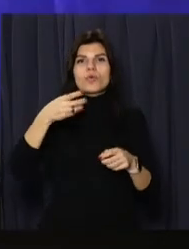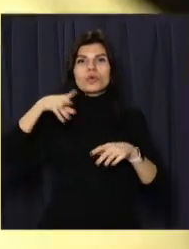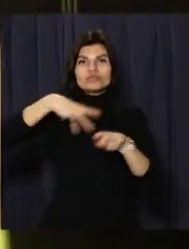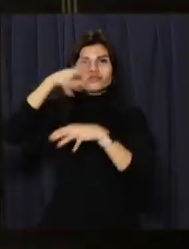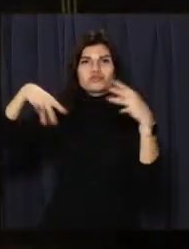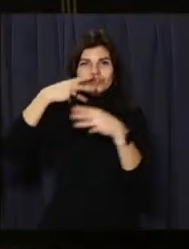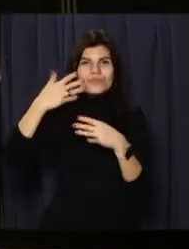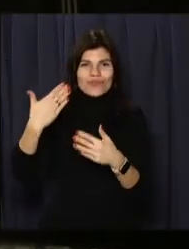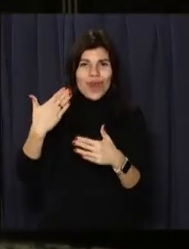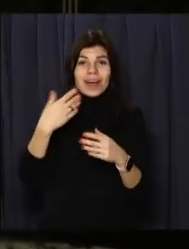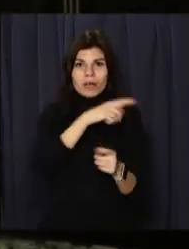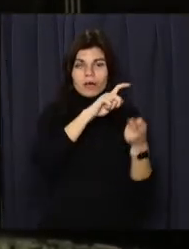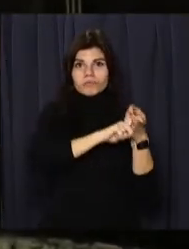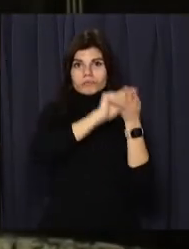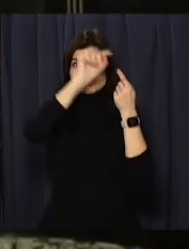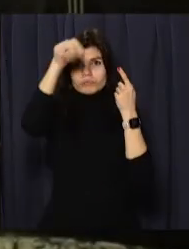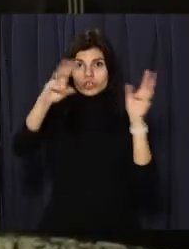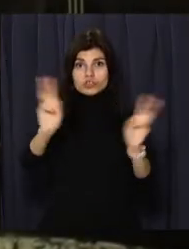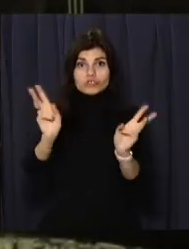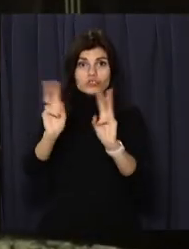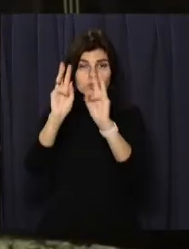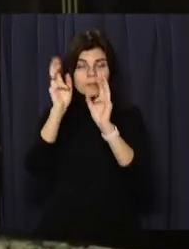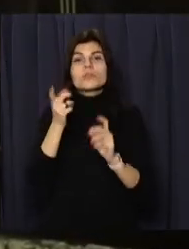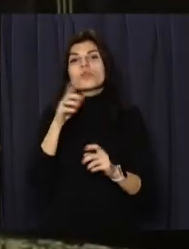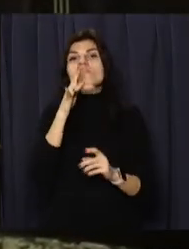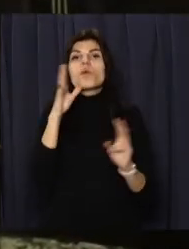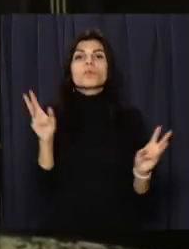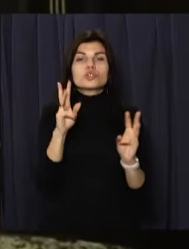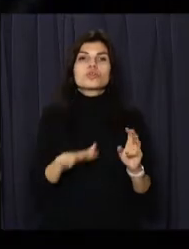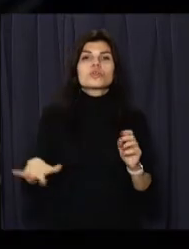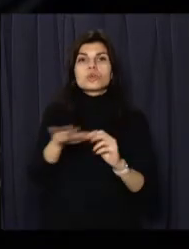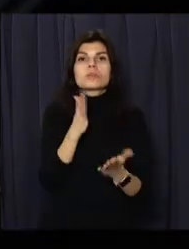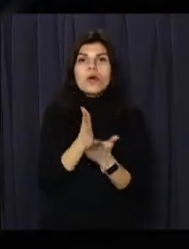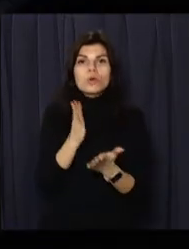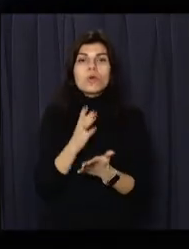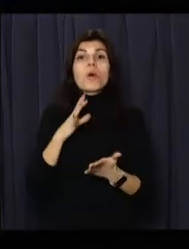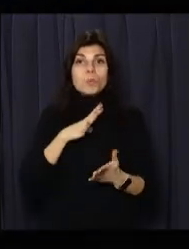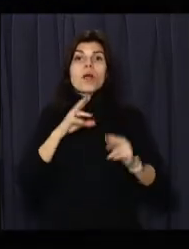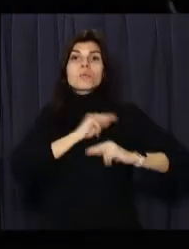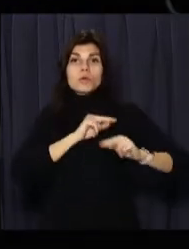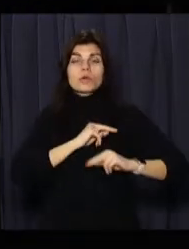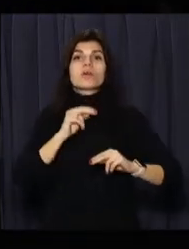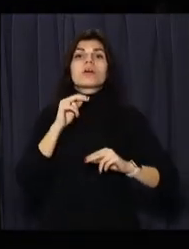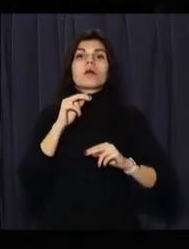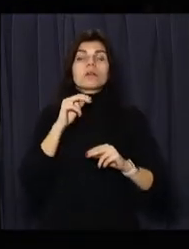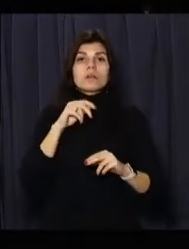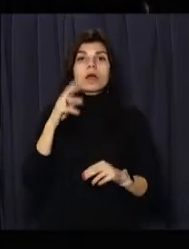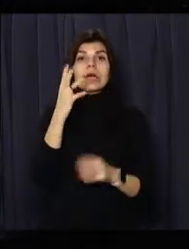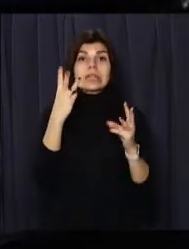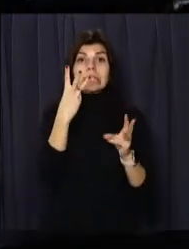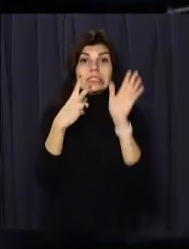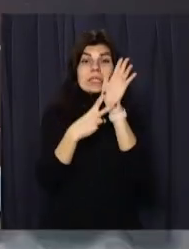поширилось на внутрішні приміщення комплексу. На момент пожежі в приміщенні знаходились працівники. Пожежу гасили 37